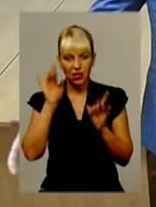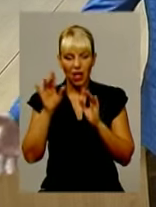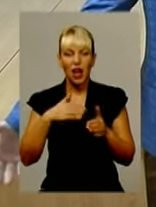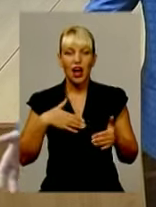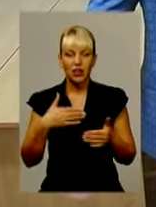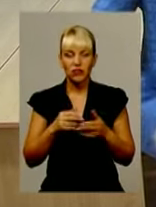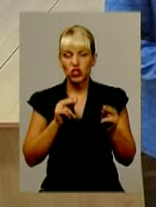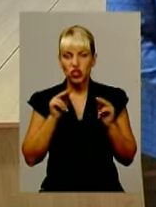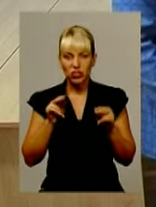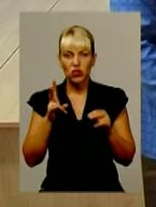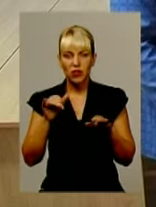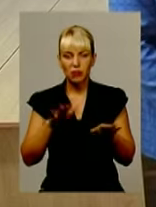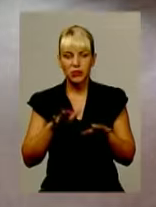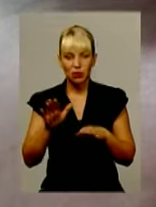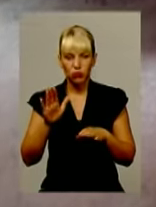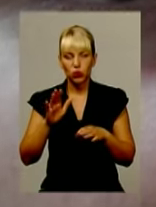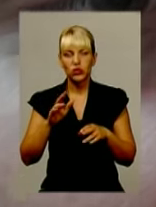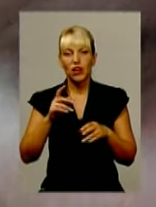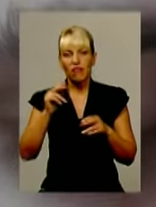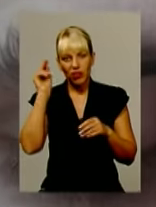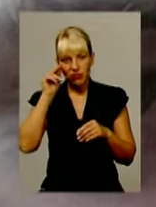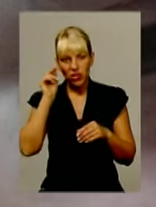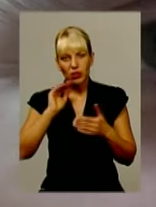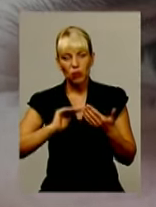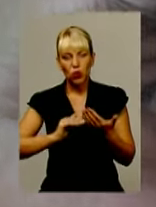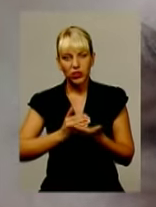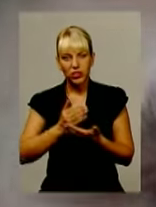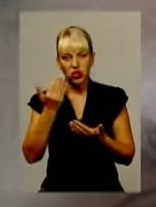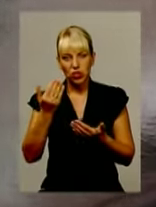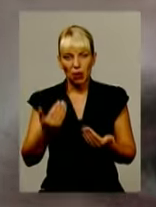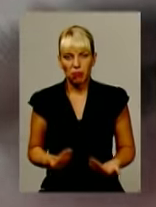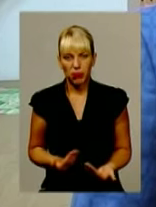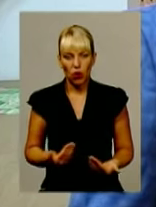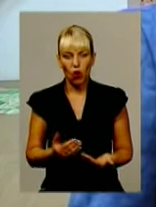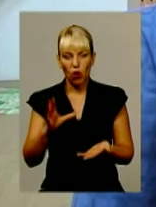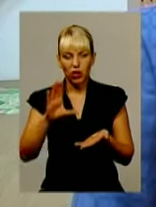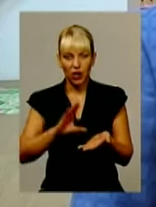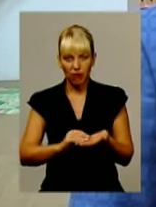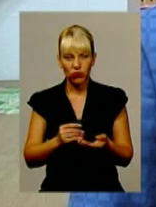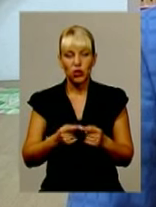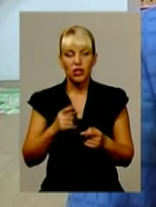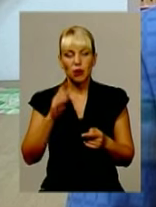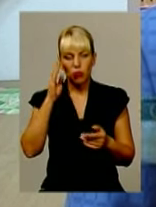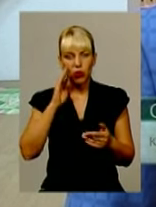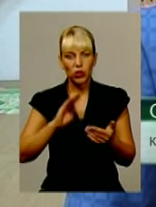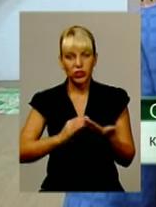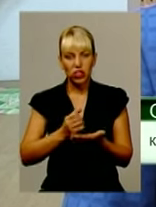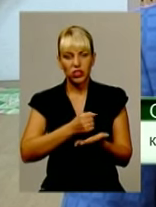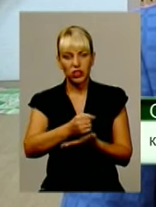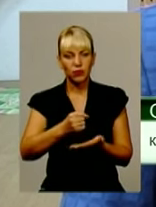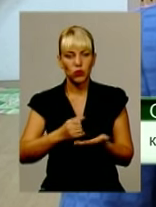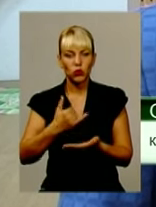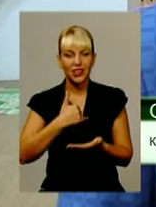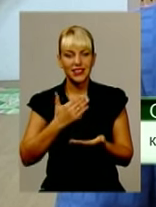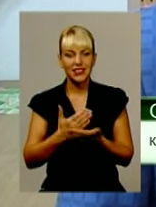детально вивчатимуть політичну біографію кандидатів на посаду, зокрема, міського голови. «У нас є невеличкий штаб, де